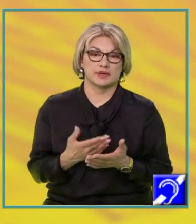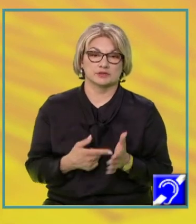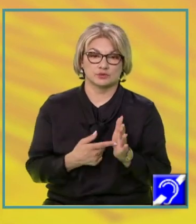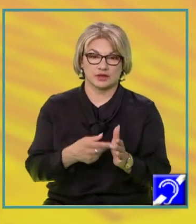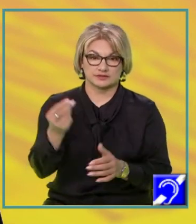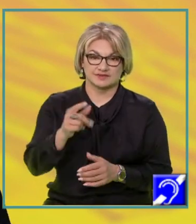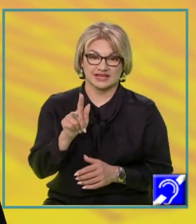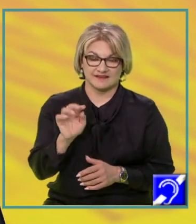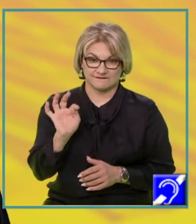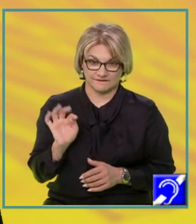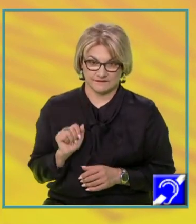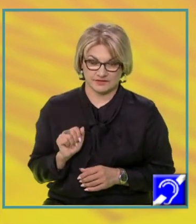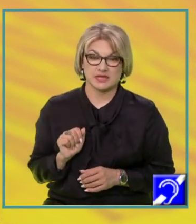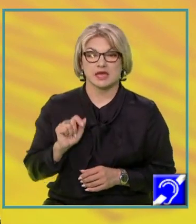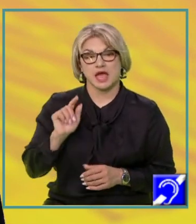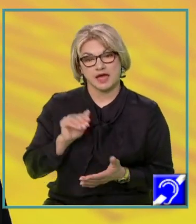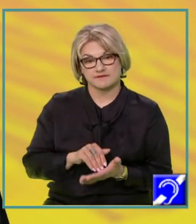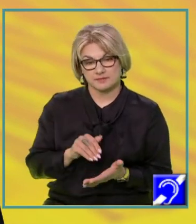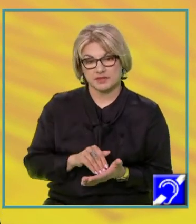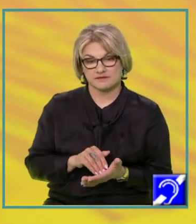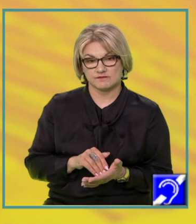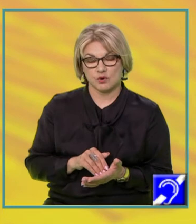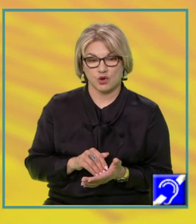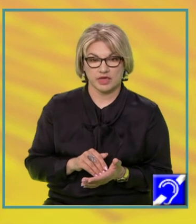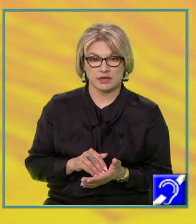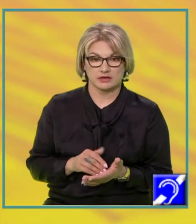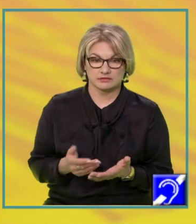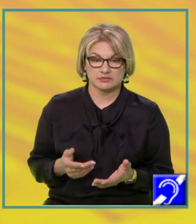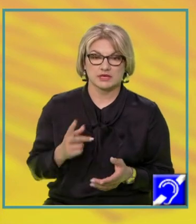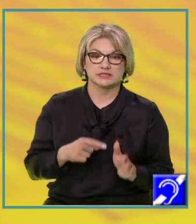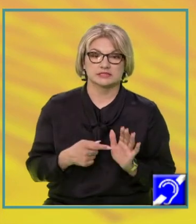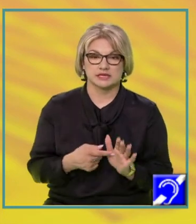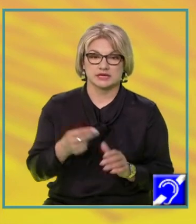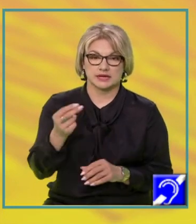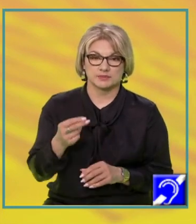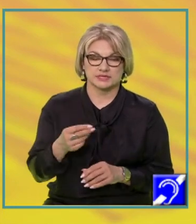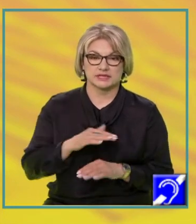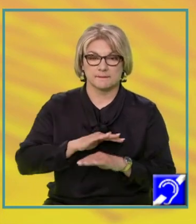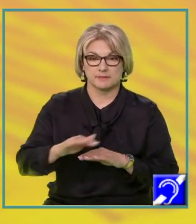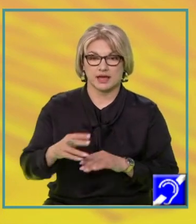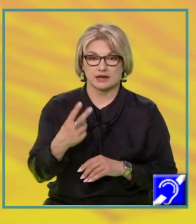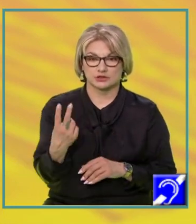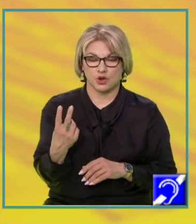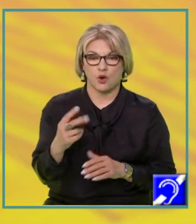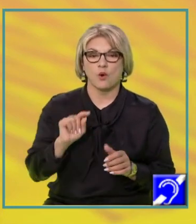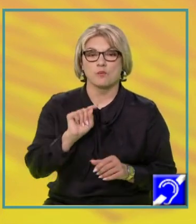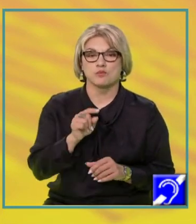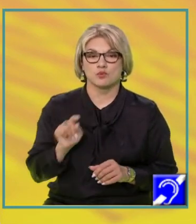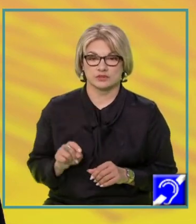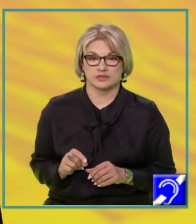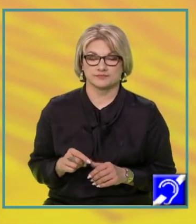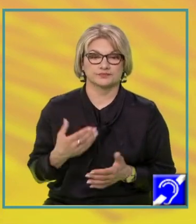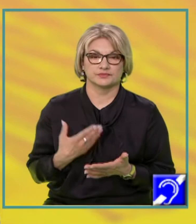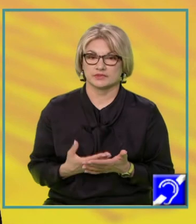liniare, avem nevoie sau este necesar să reprezentăm în plan două puncte, deoarece